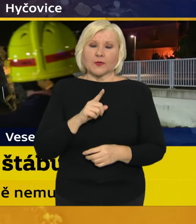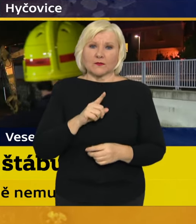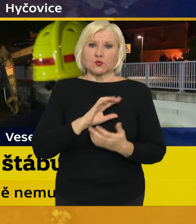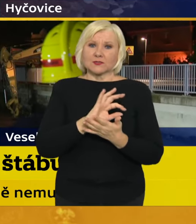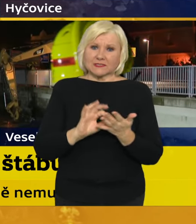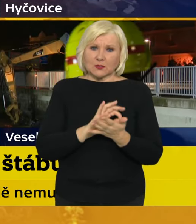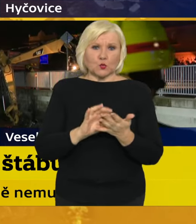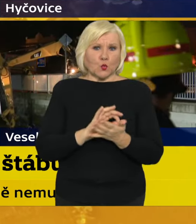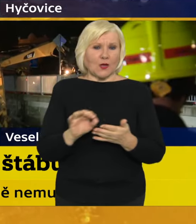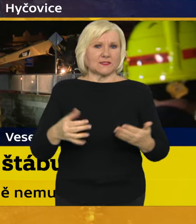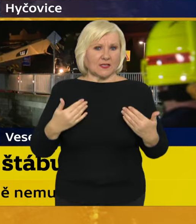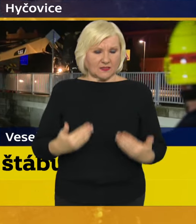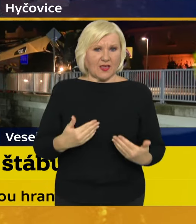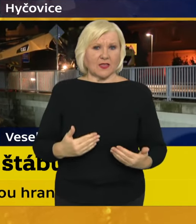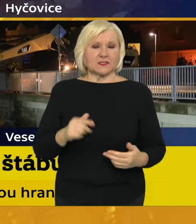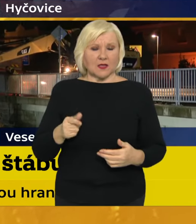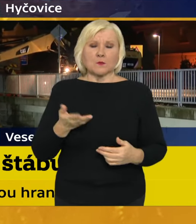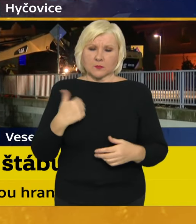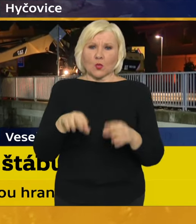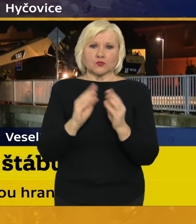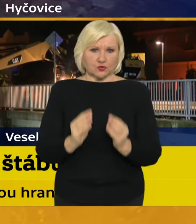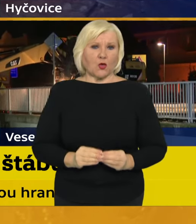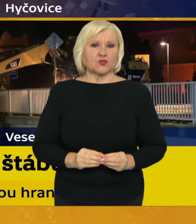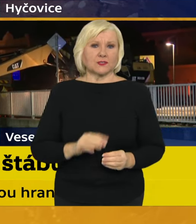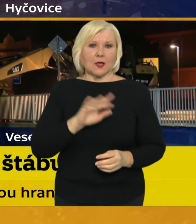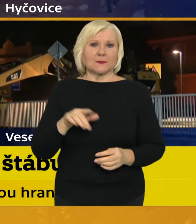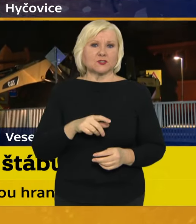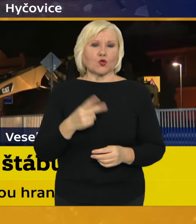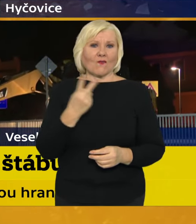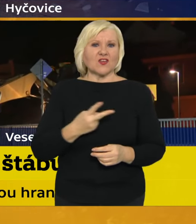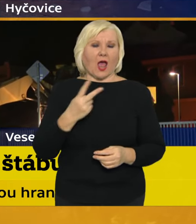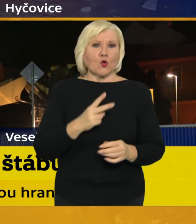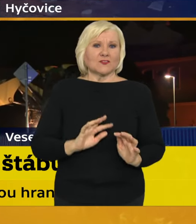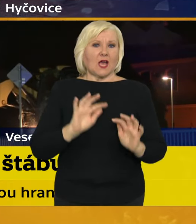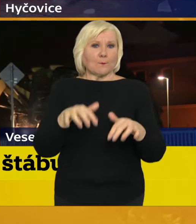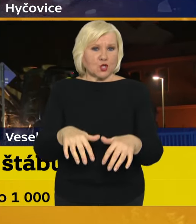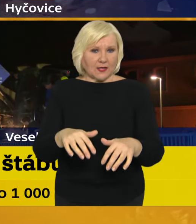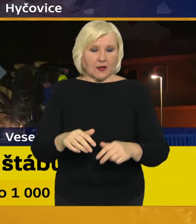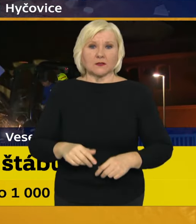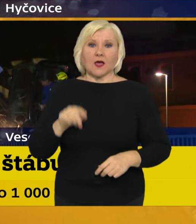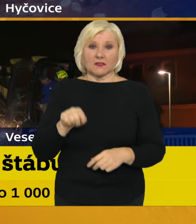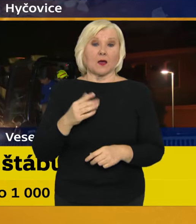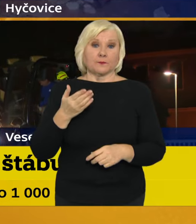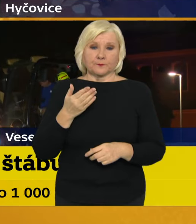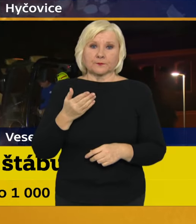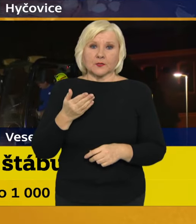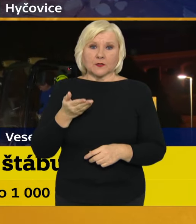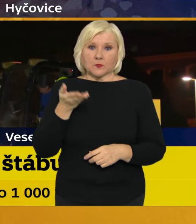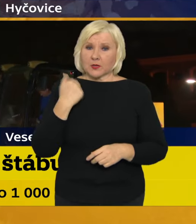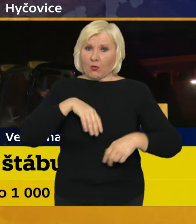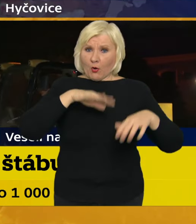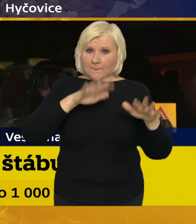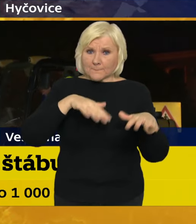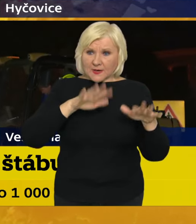v průběhu dnešního dne poměrně složitá na Vranovské přehradě. Tam jsme zaznamenali větší nebo vyšší srážky, než bylo